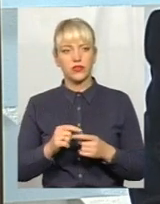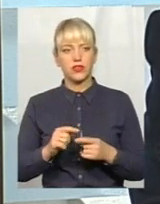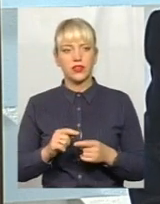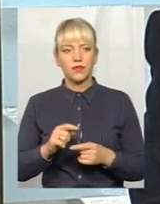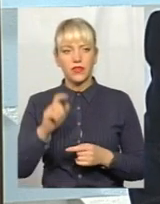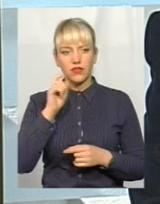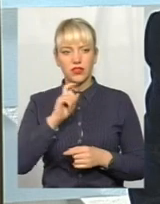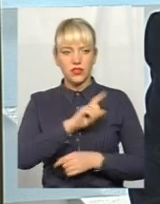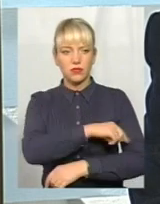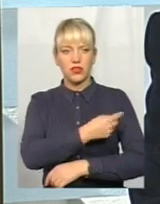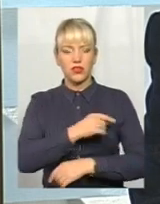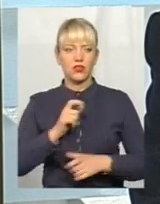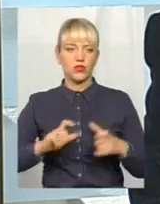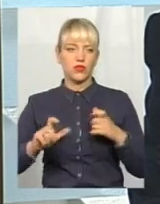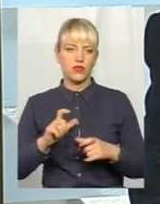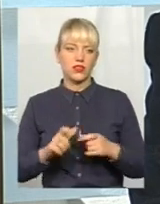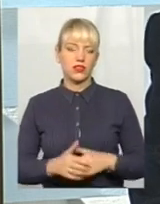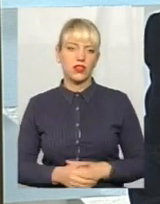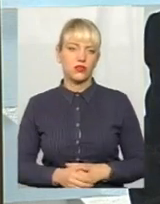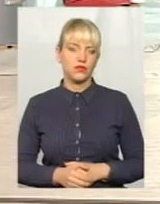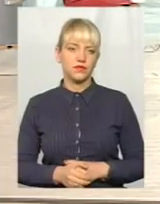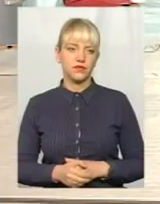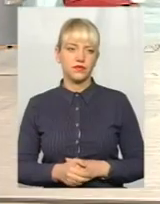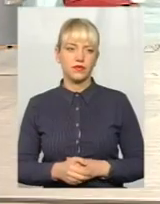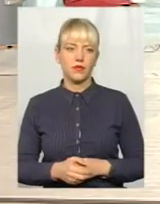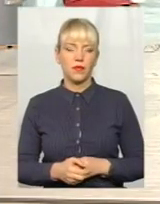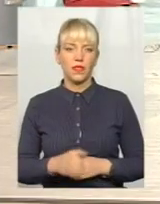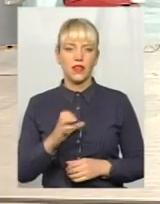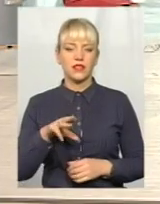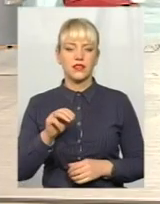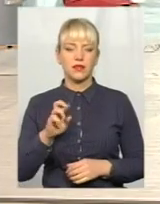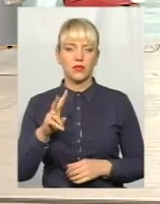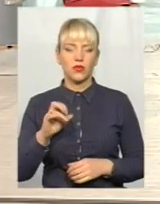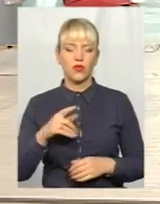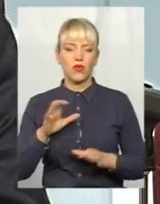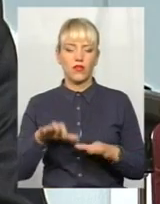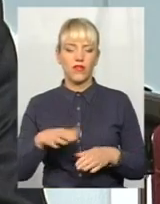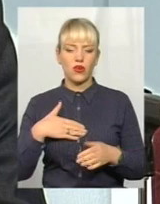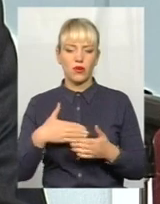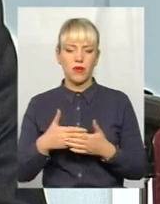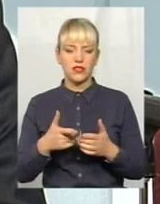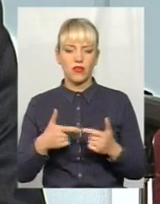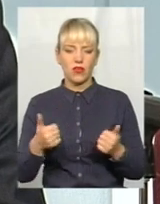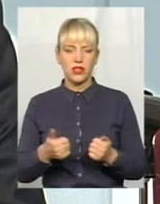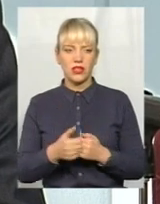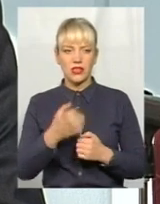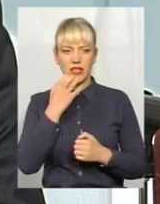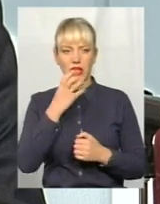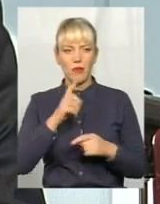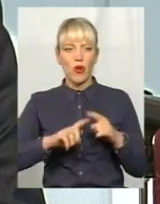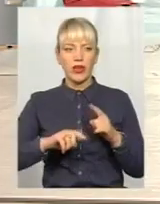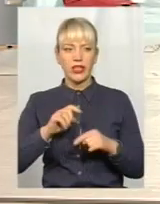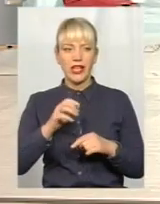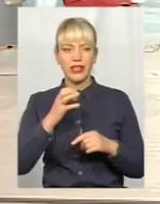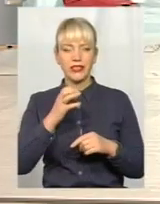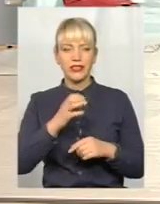Вінницького медичного університету. Доброго дня. Пані Леся Стебло, голова громадської організації теплорідних сердець. Доброго дня.